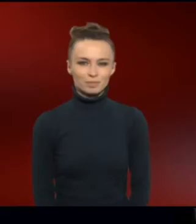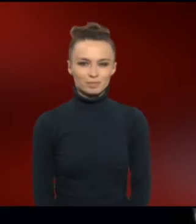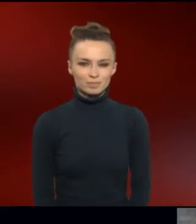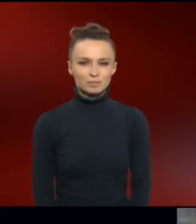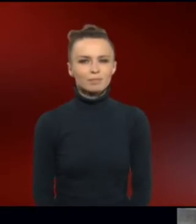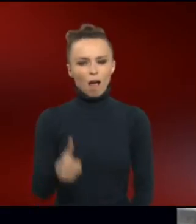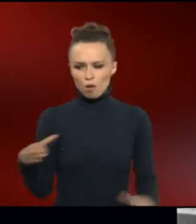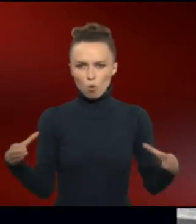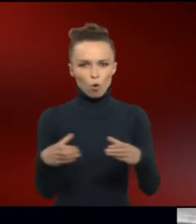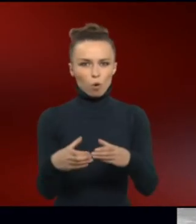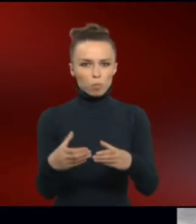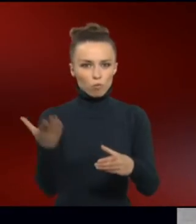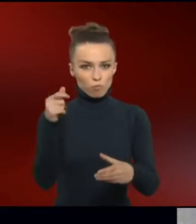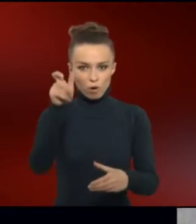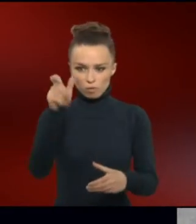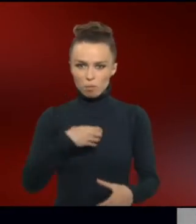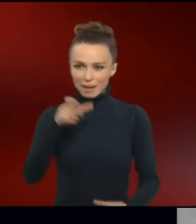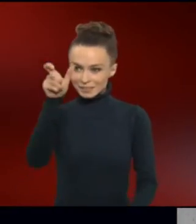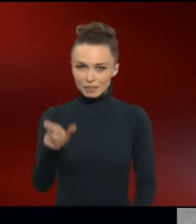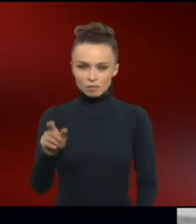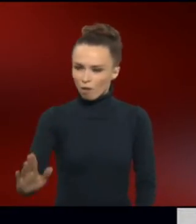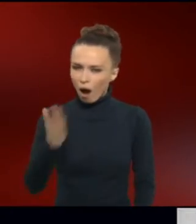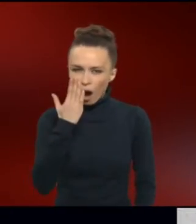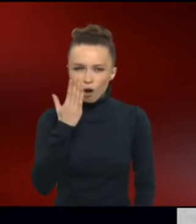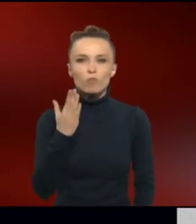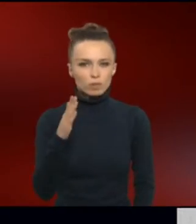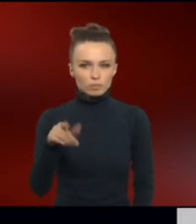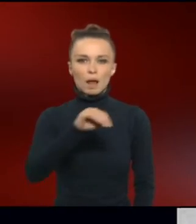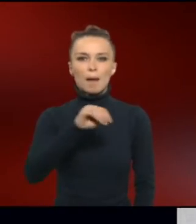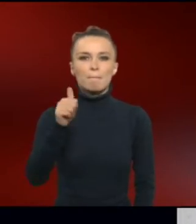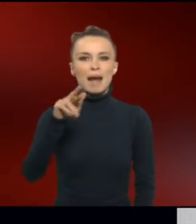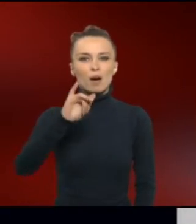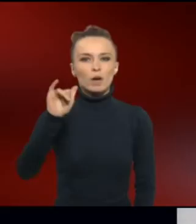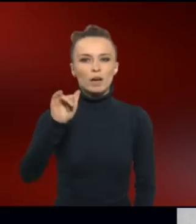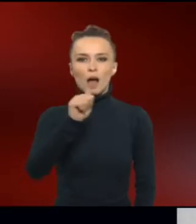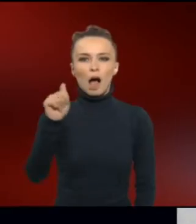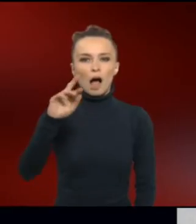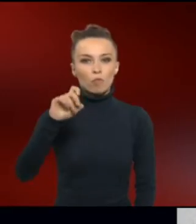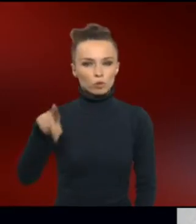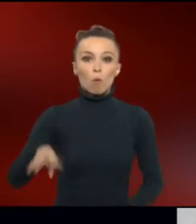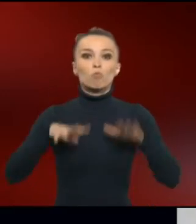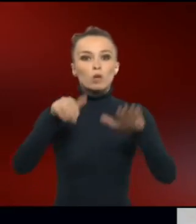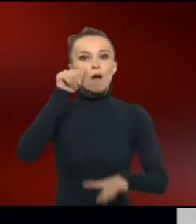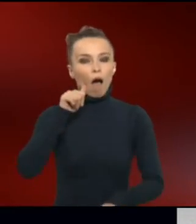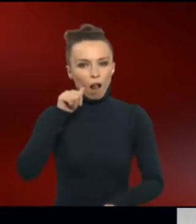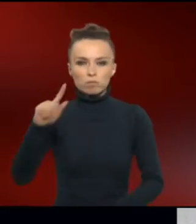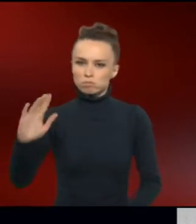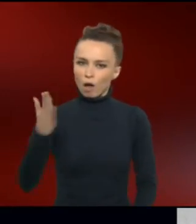Eine Gruppe von Patienten fällt ihm auf. Zu ihr gehört Mary Arnott. Sie ist 19 Jahre alt.